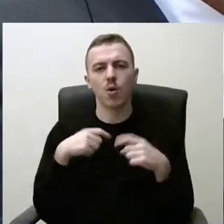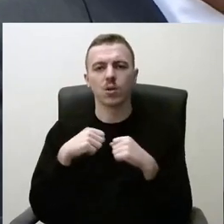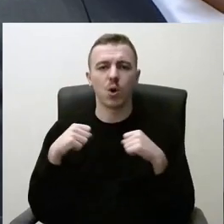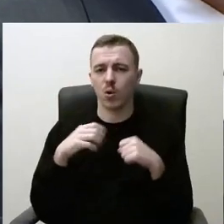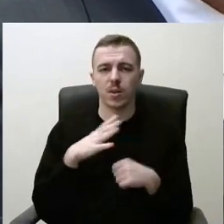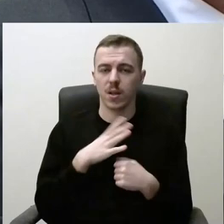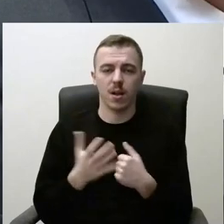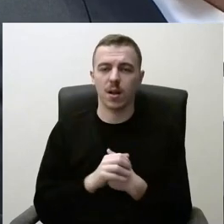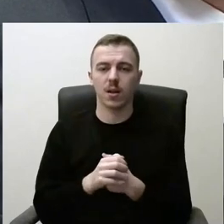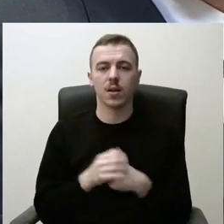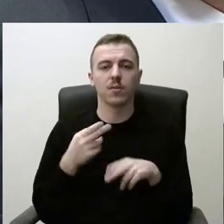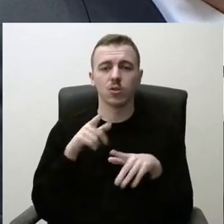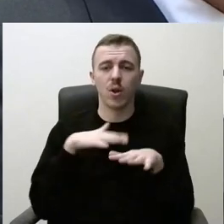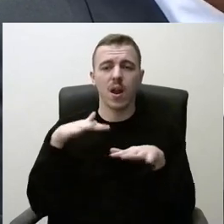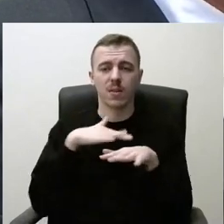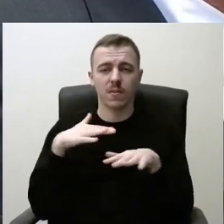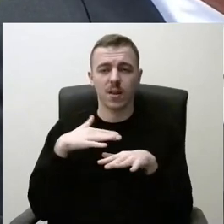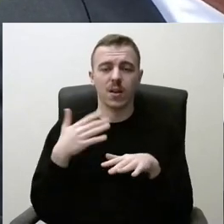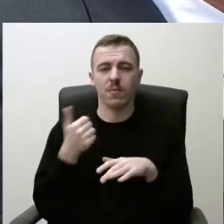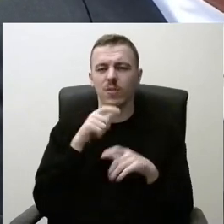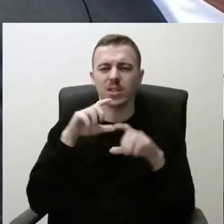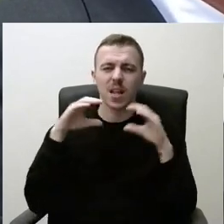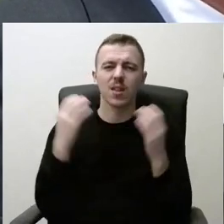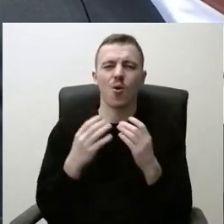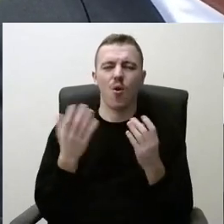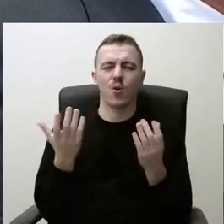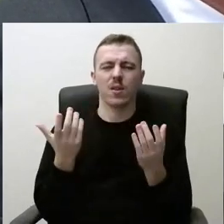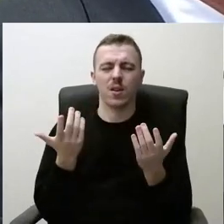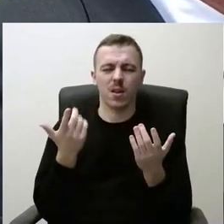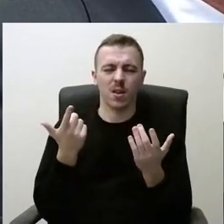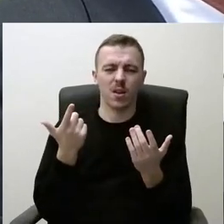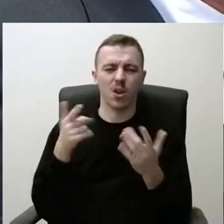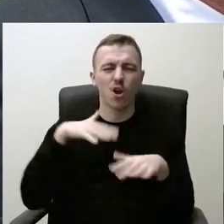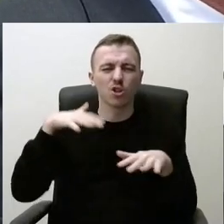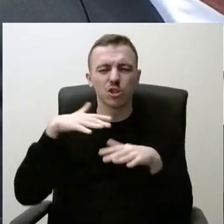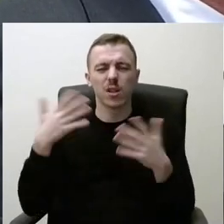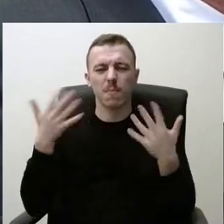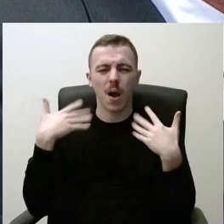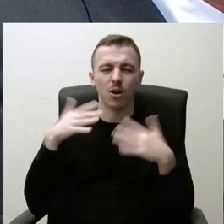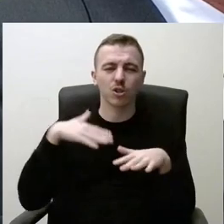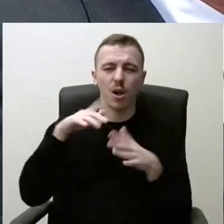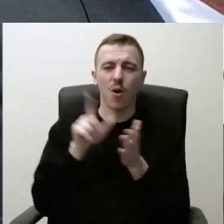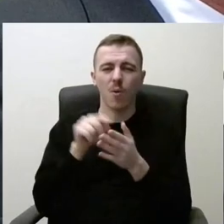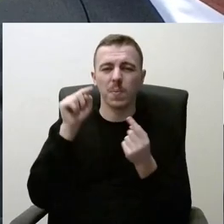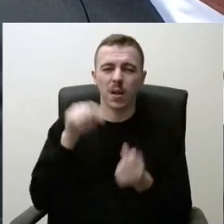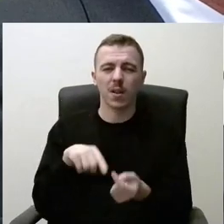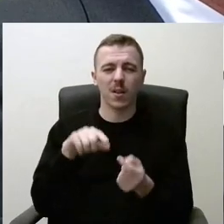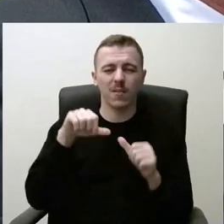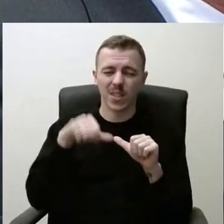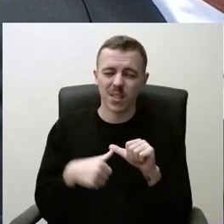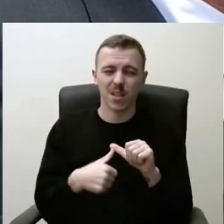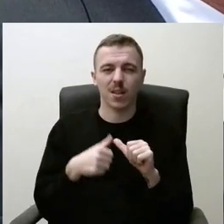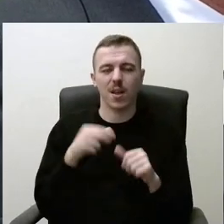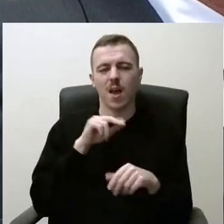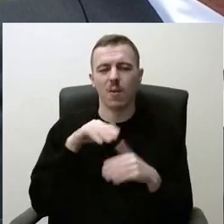Tai šios erdės, tokias kaip stadionai, ikštynai, parkos tai ikštelės turi žmonėms prieinamos būti visada, ar po